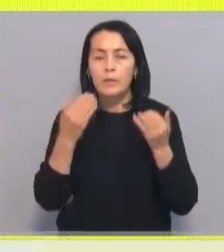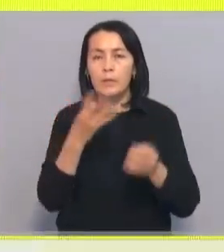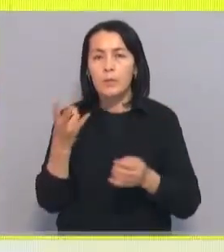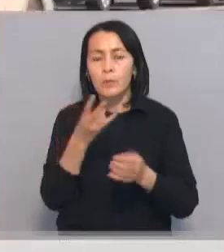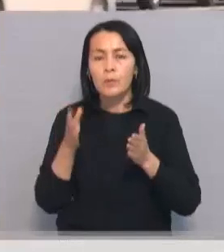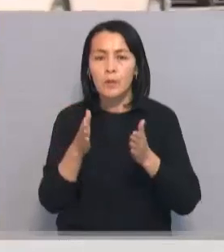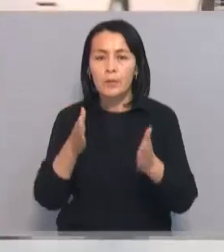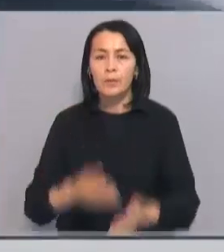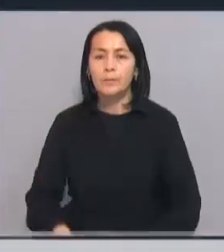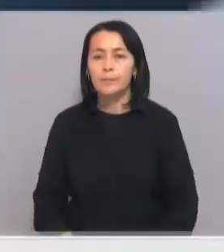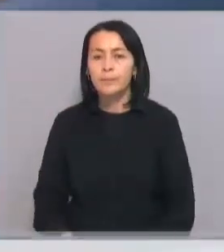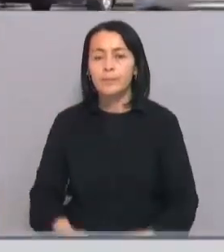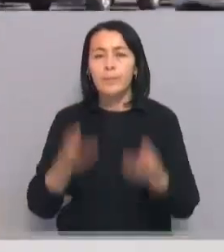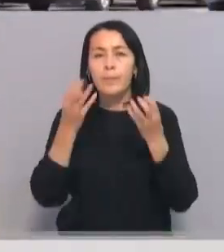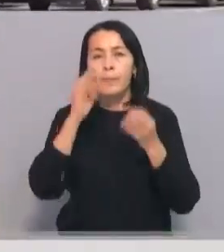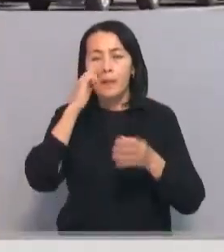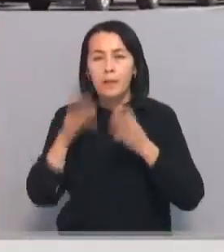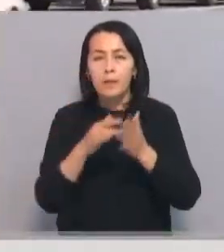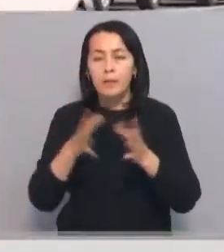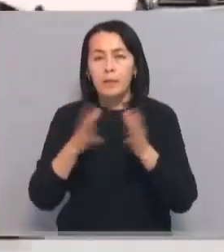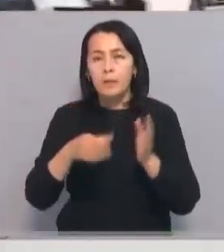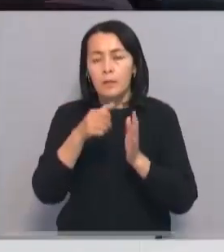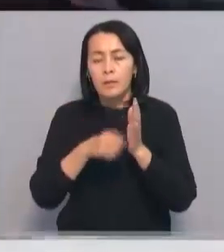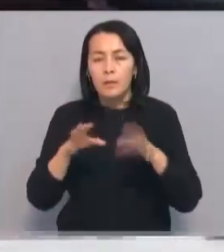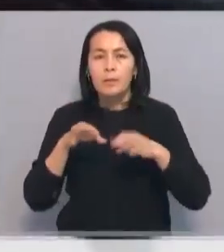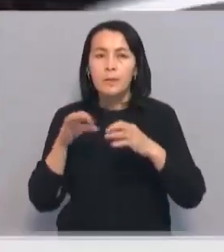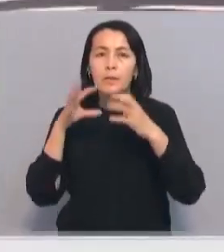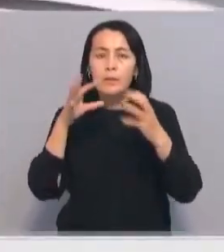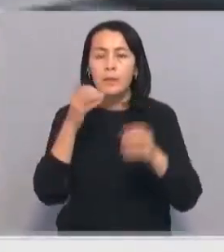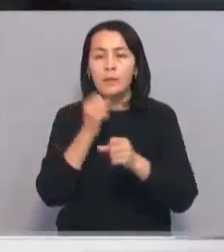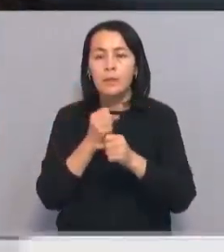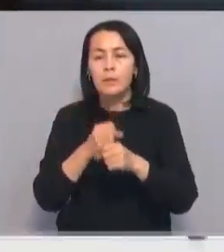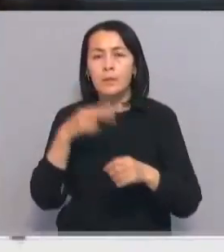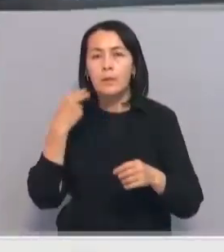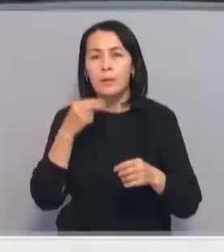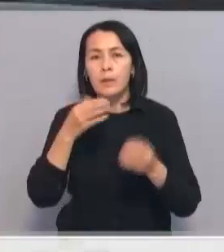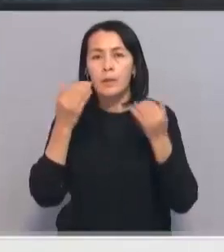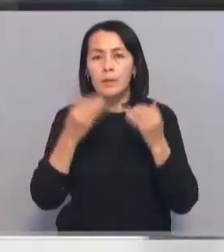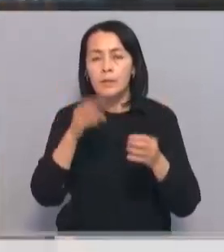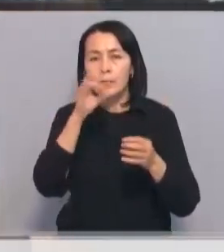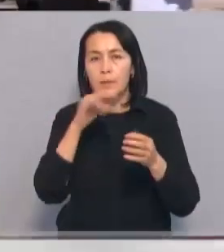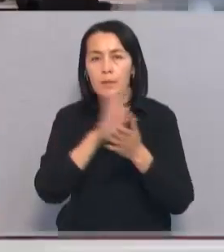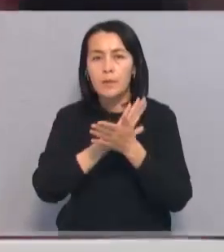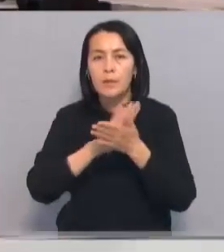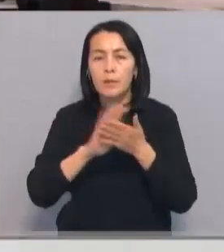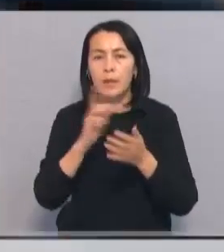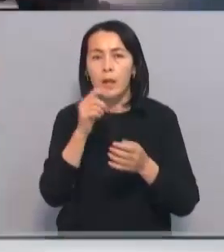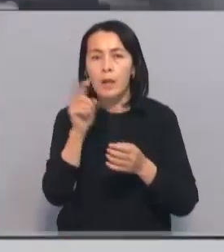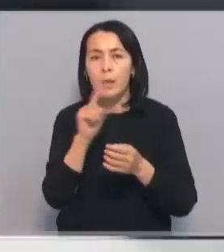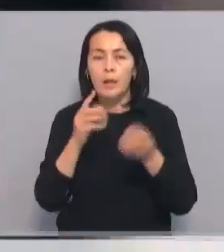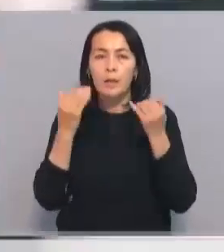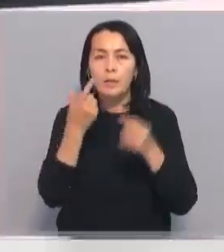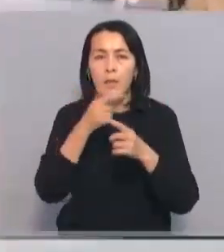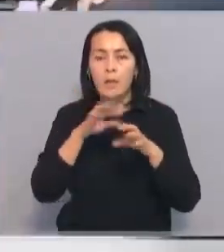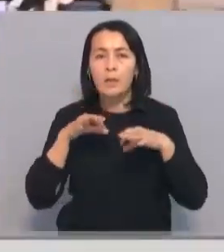необходимость. Добавим, что в Шемкенте около 600 автобусов используют в качестве топлива экологически чистый газ метан.